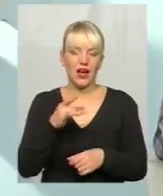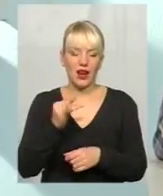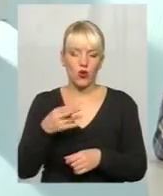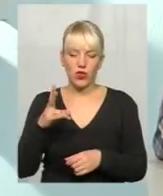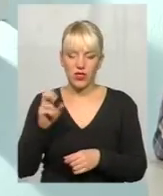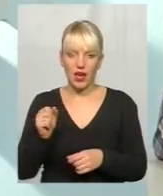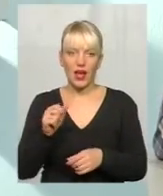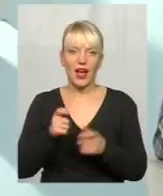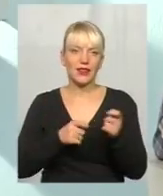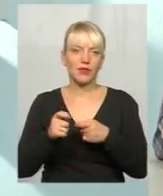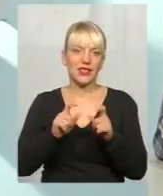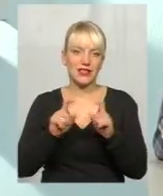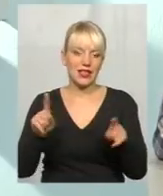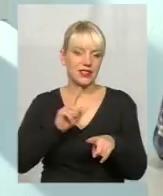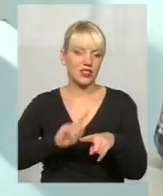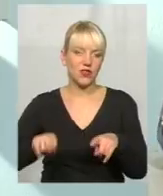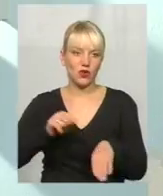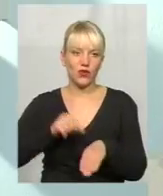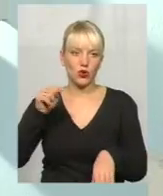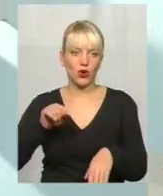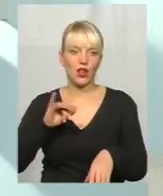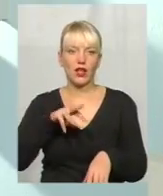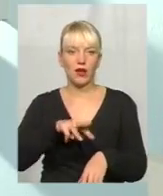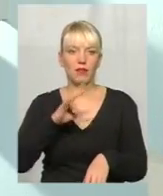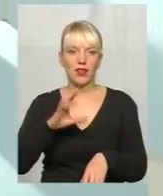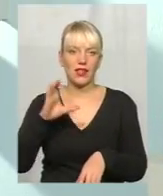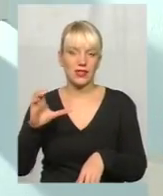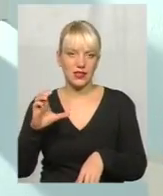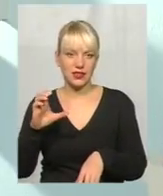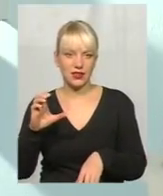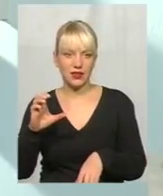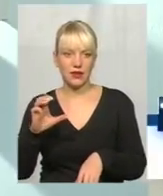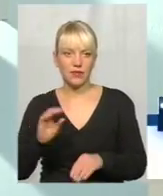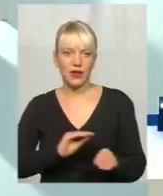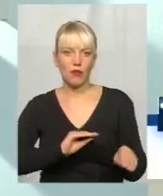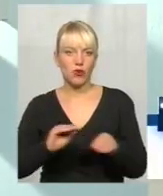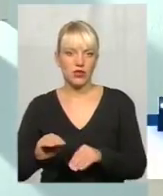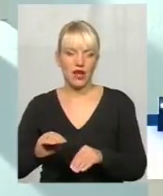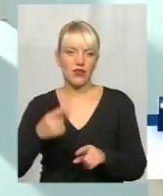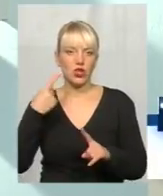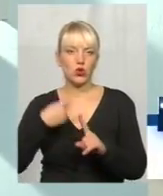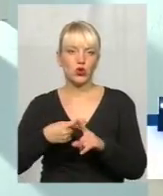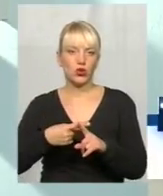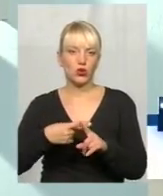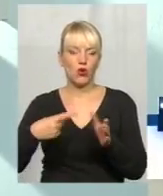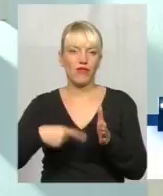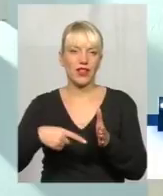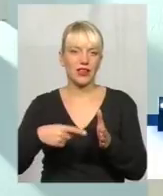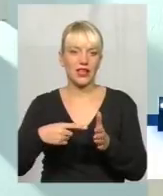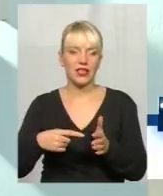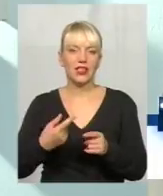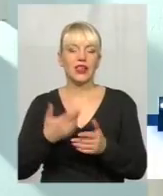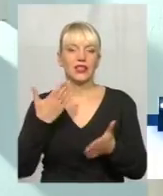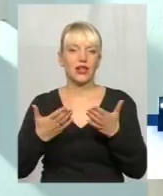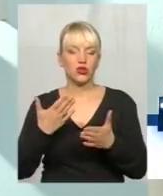адміністрація, швидко зреагували відповідні служби, менесники поставили додаткові джерела живлення на випадок